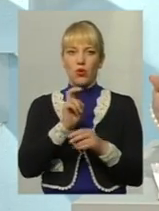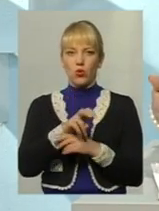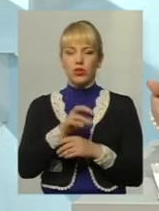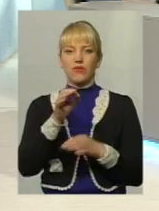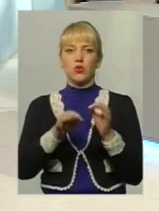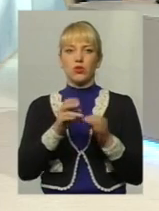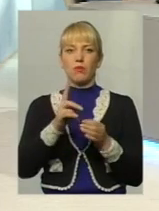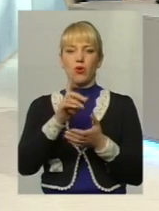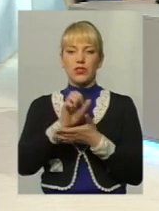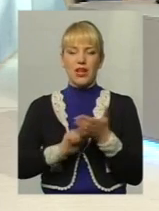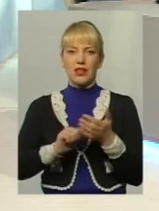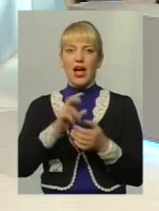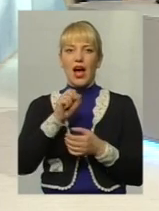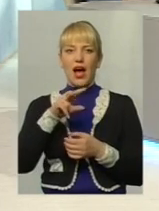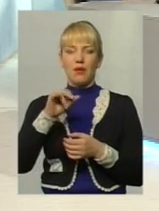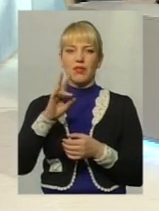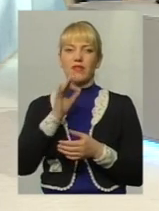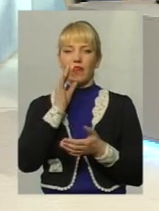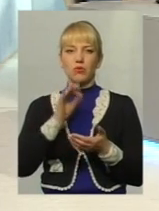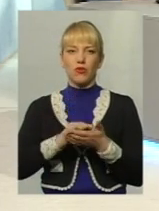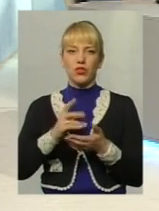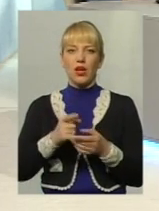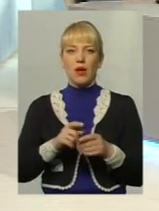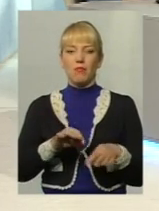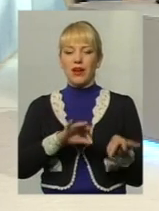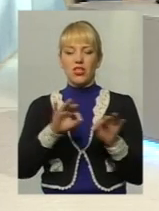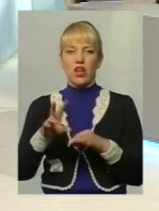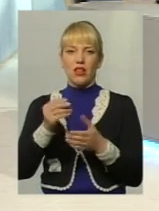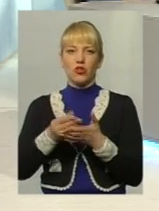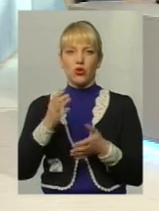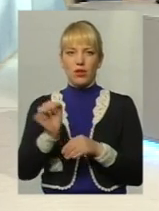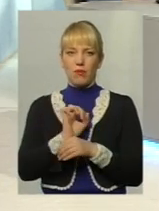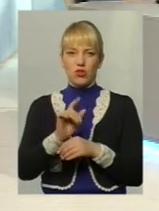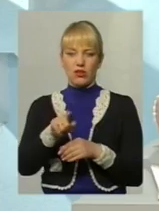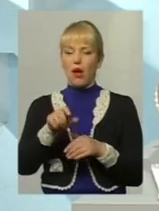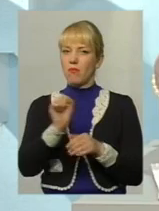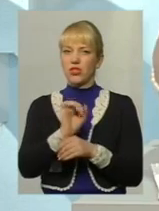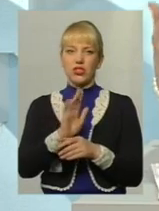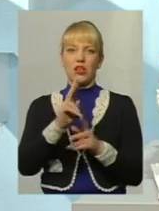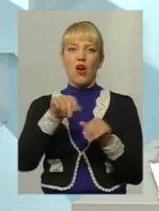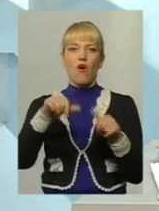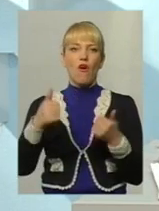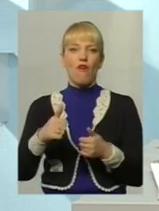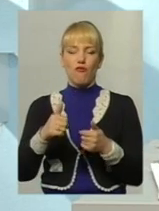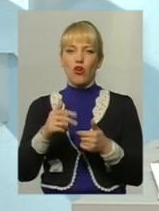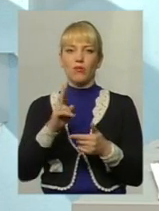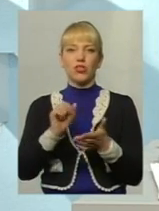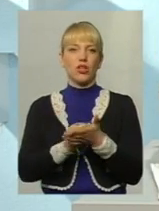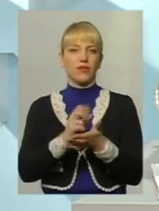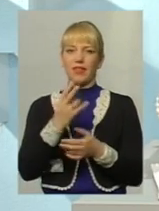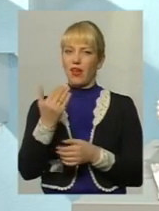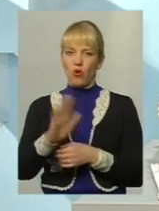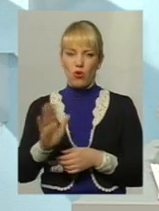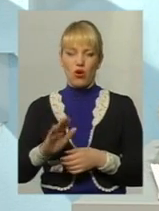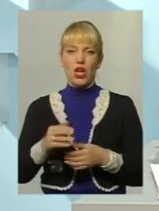стягнення аліментів, як відповідач приїжджає на дорогій машині, але вона не на ньому оформлена. Живе в дорогому будинку, але